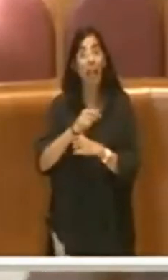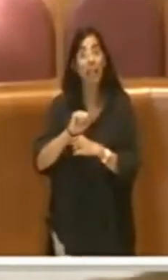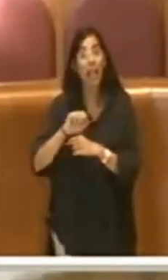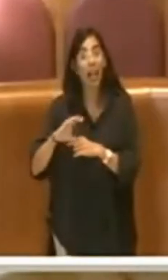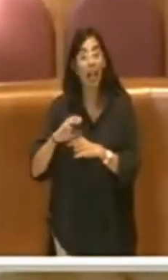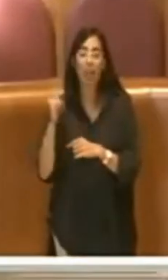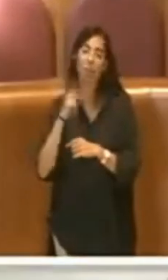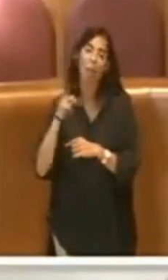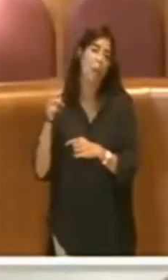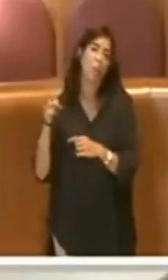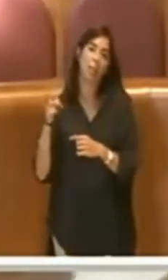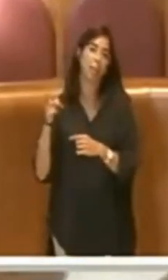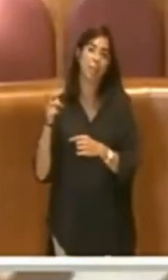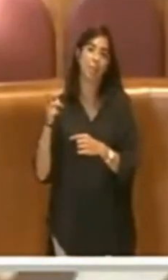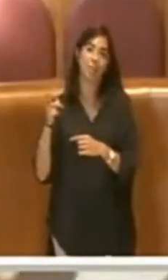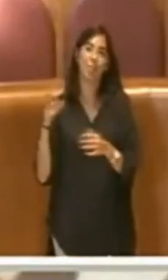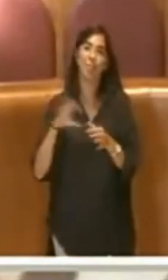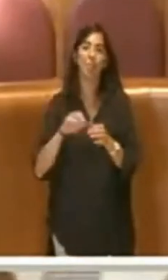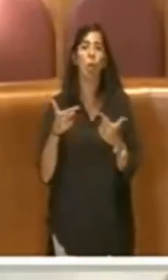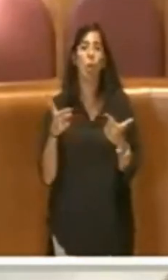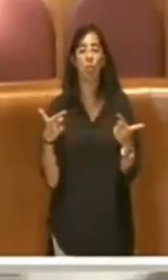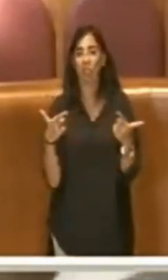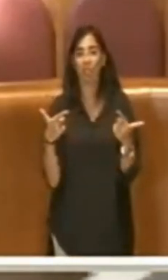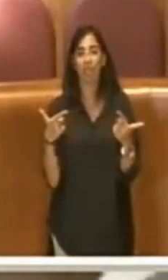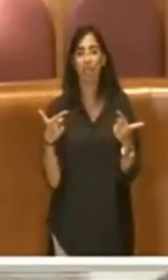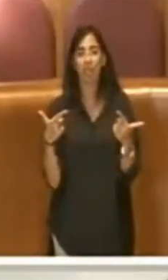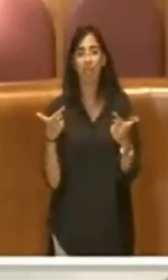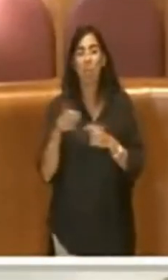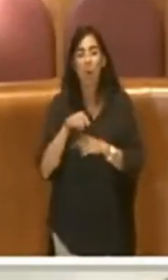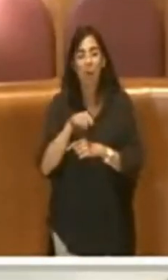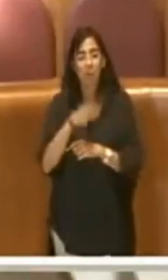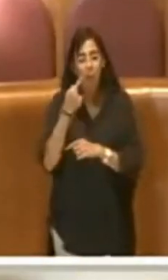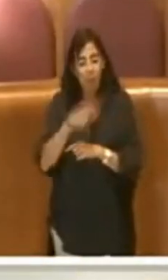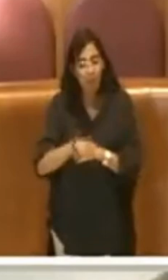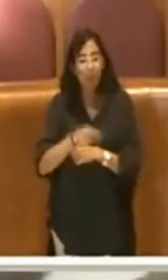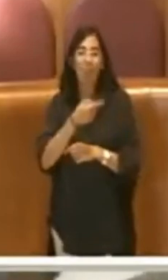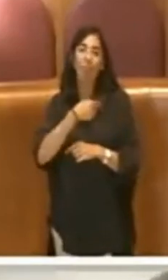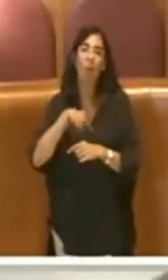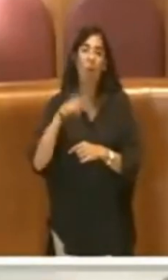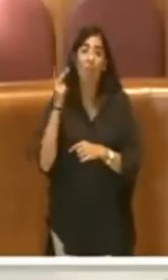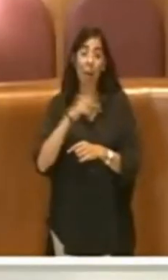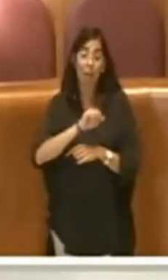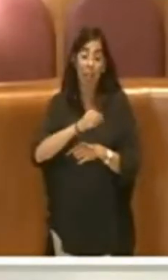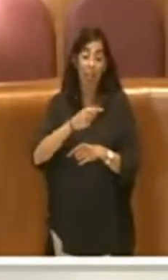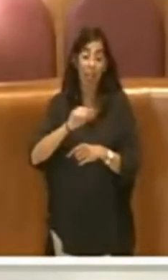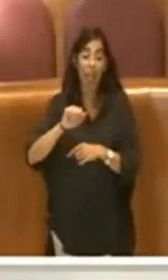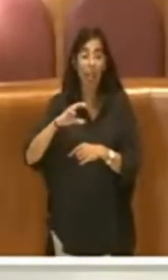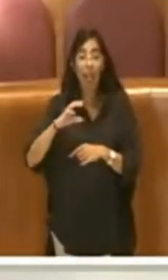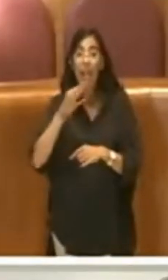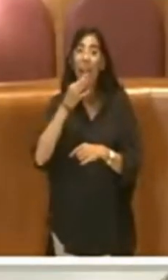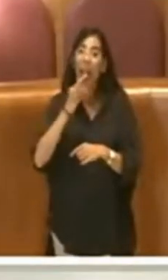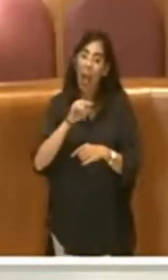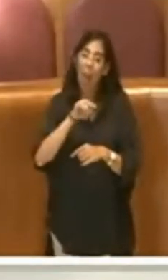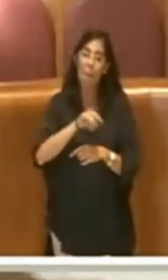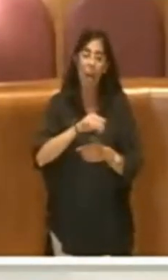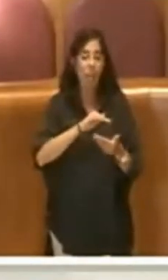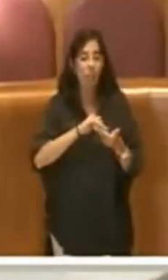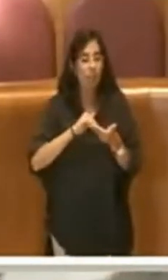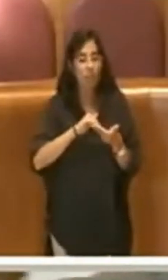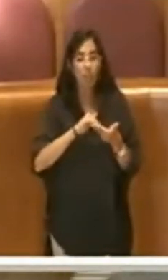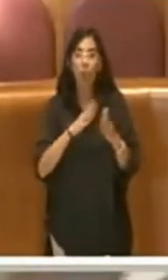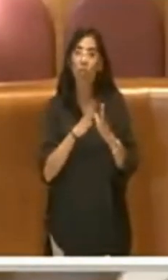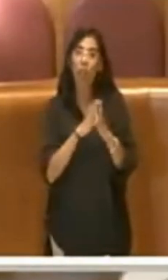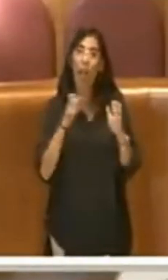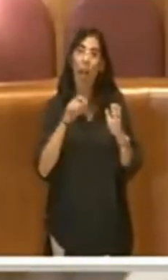'apice perché su questo punto non ci potete dire nulla perché abbiamo risanato un'azienda, l'abbiamo lasciata pubblica quando voi ci avete